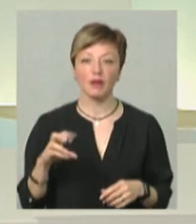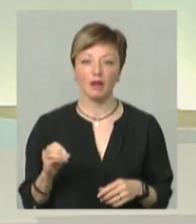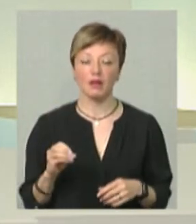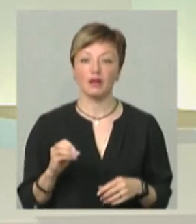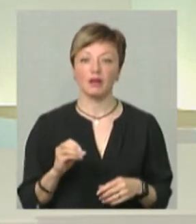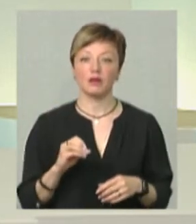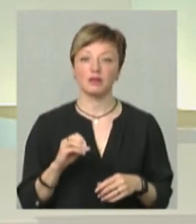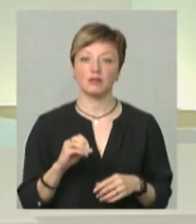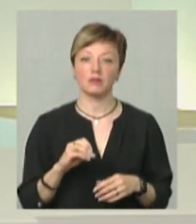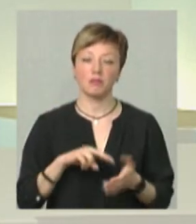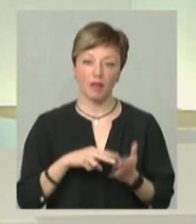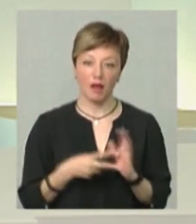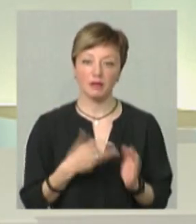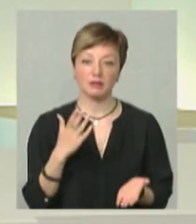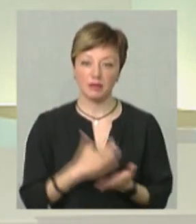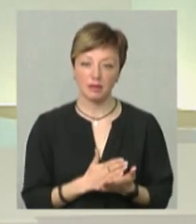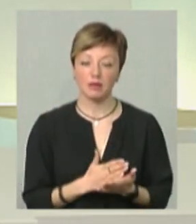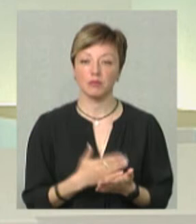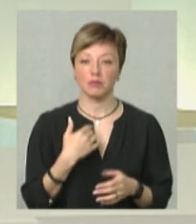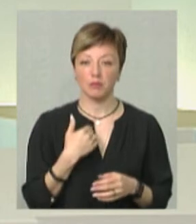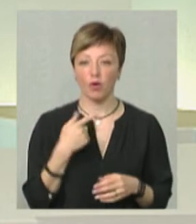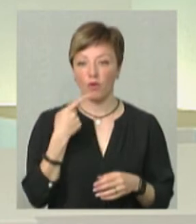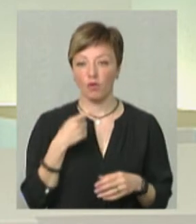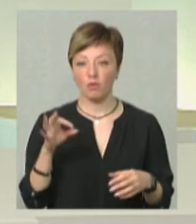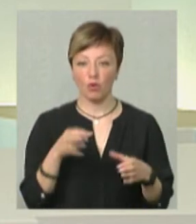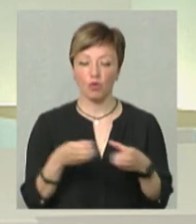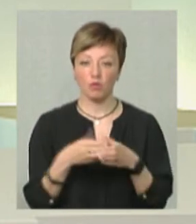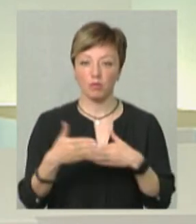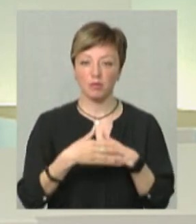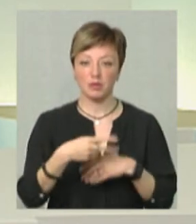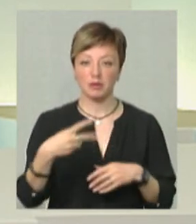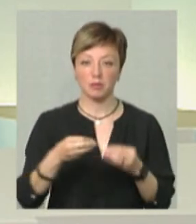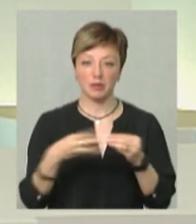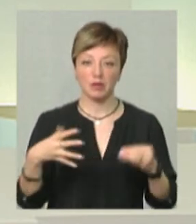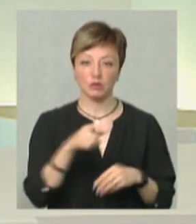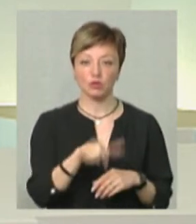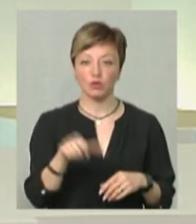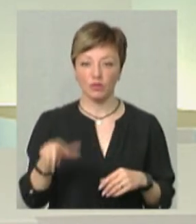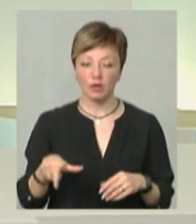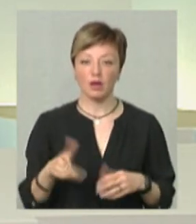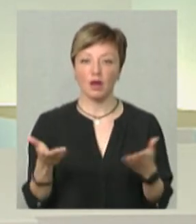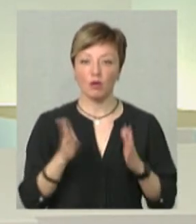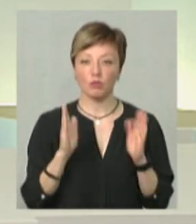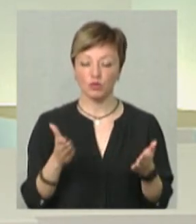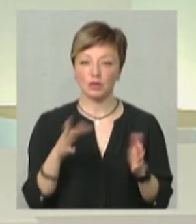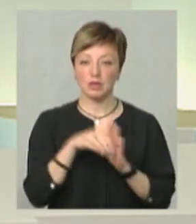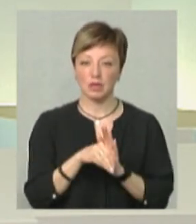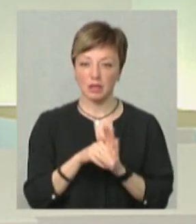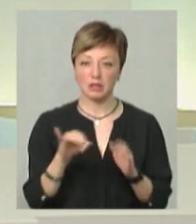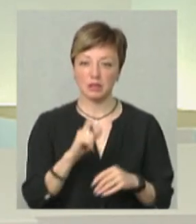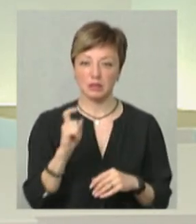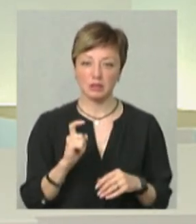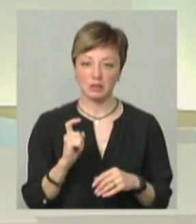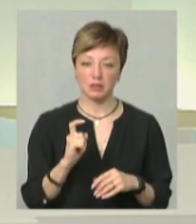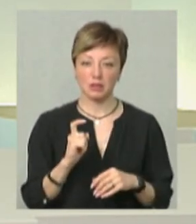чернетка такої програми існує. Ми говоримо про групу близько 15 чоловік, яка буде складатися